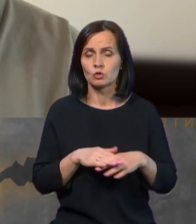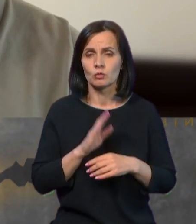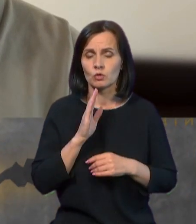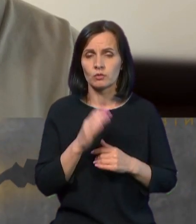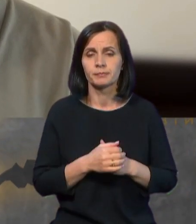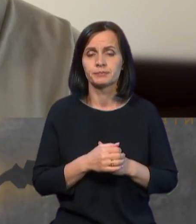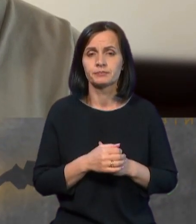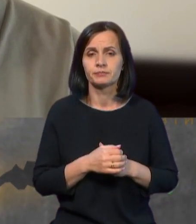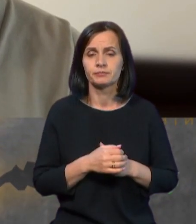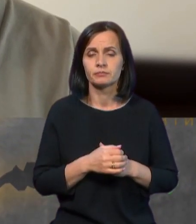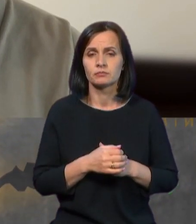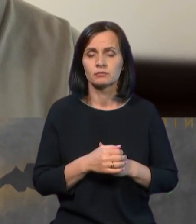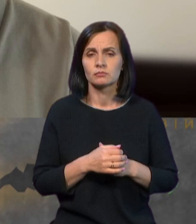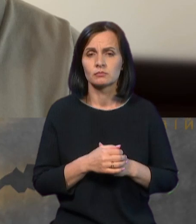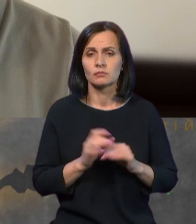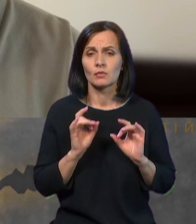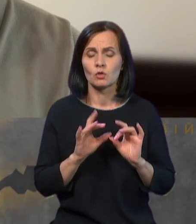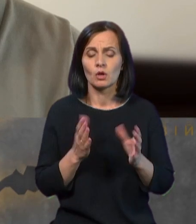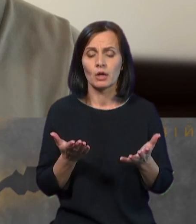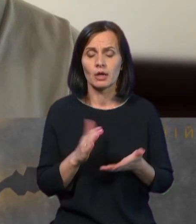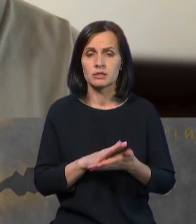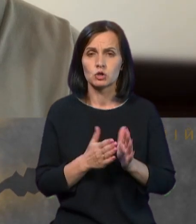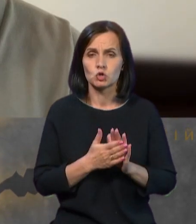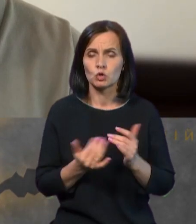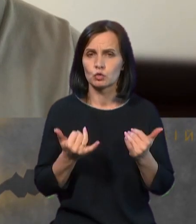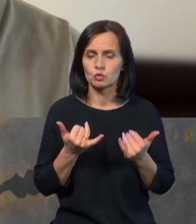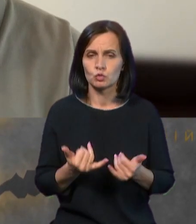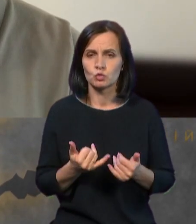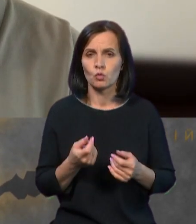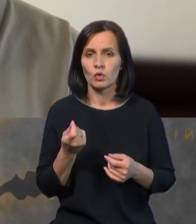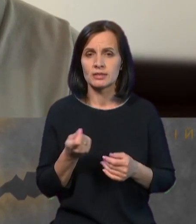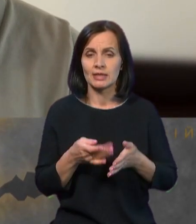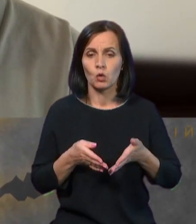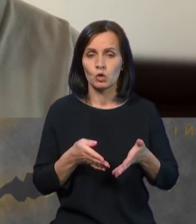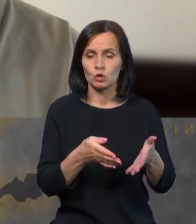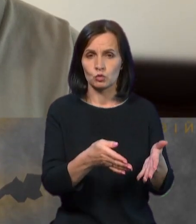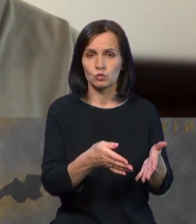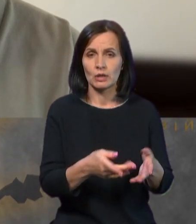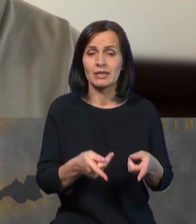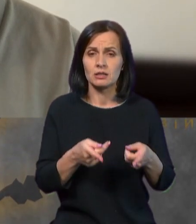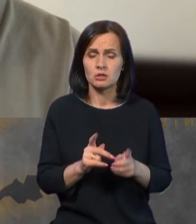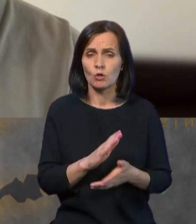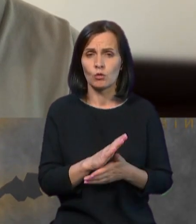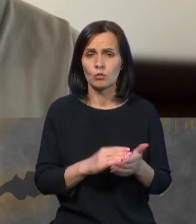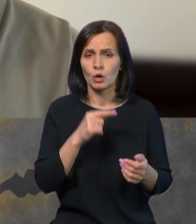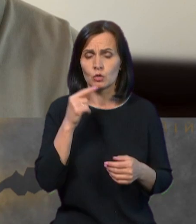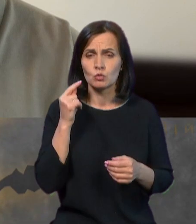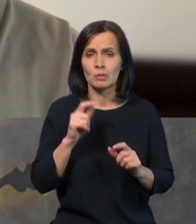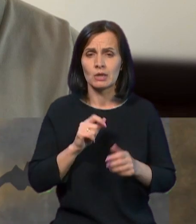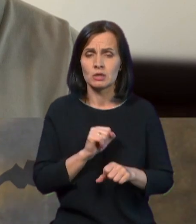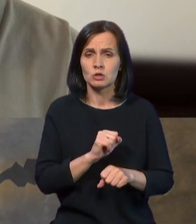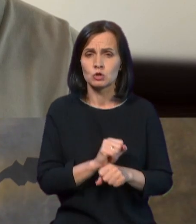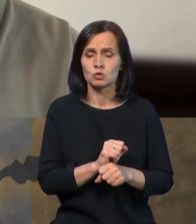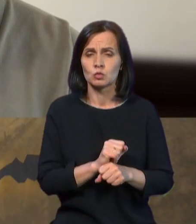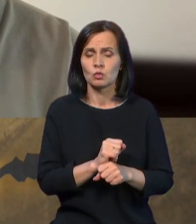Пане Миколе, розповідь нам, будь ласка, яка ситуація на сьогодні з зерновим коридором і дійсно, чи продовжить росіяни затримувати